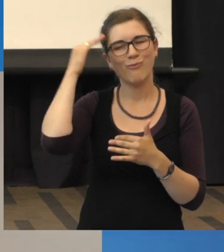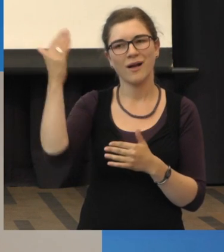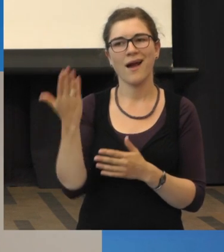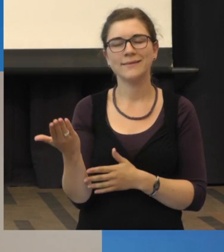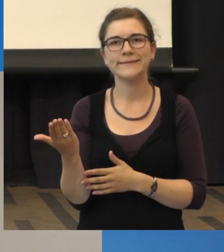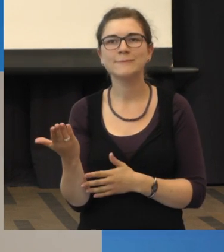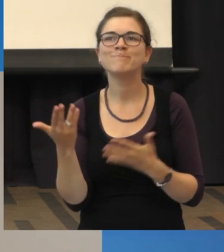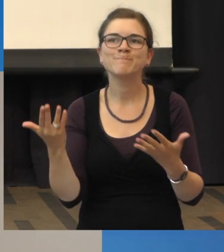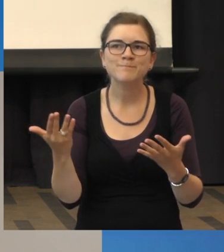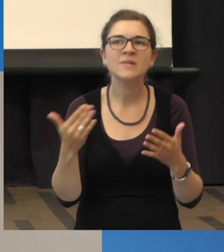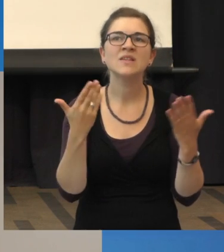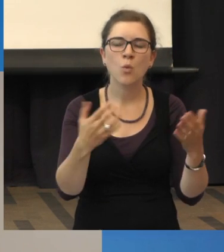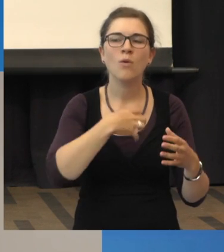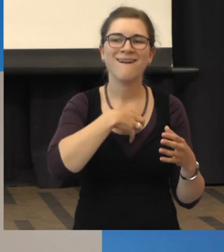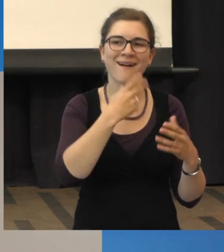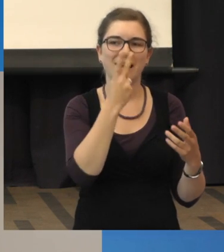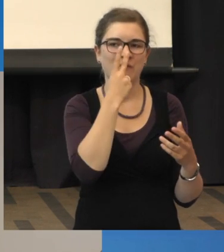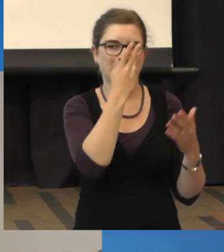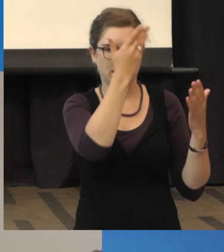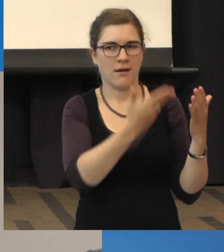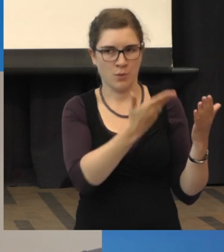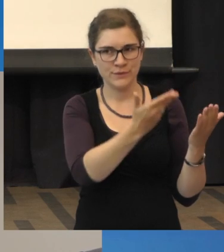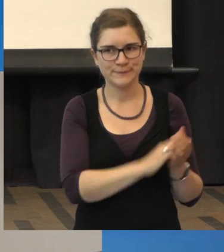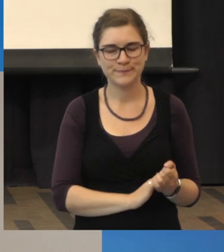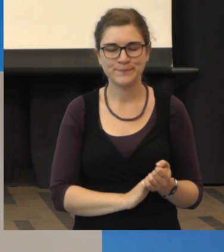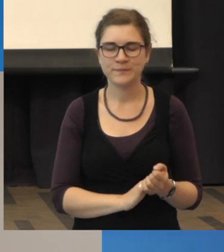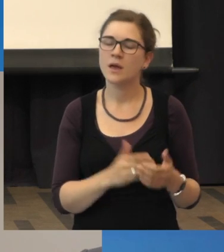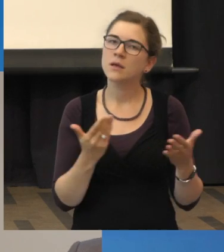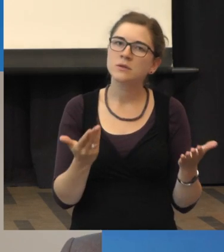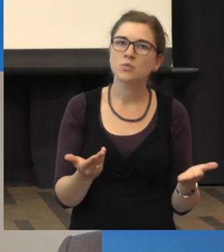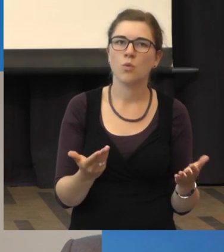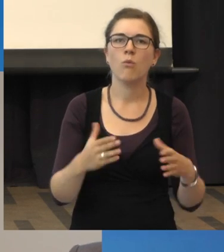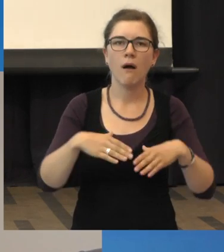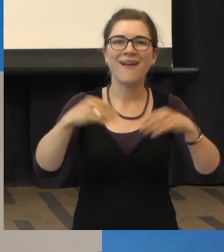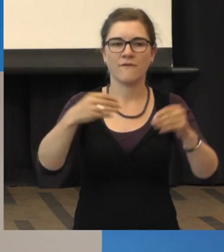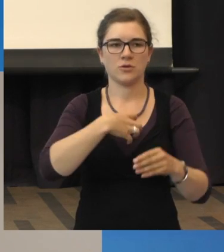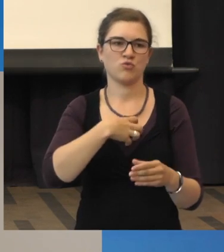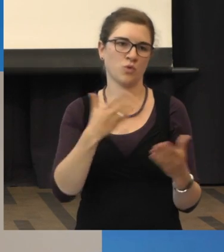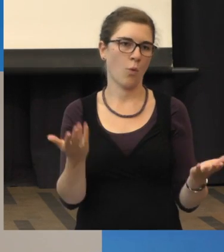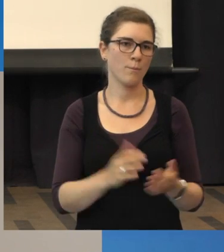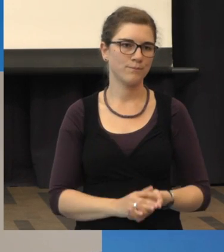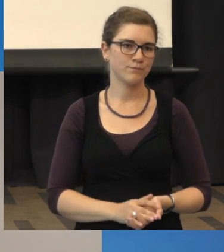dass dieses Phänomen auftritt. Das sind eigentlich die Anfangssymptome.